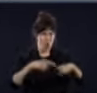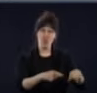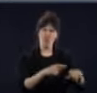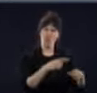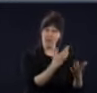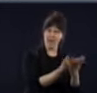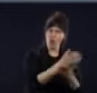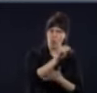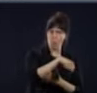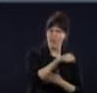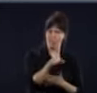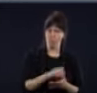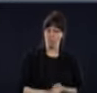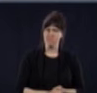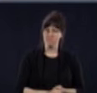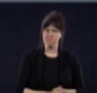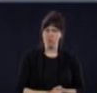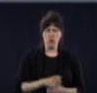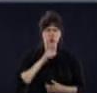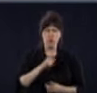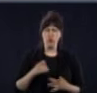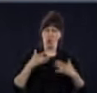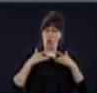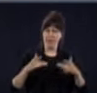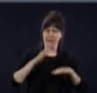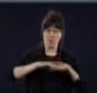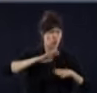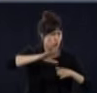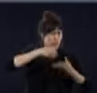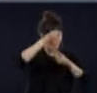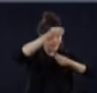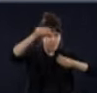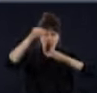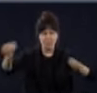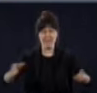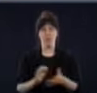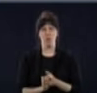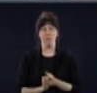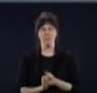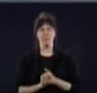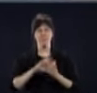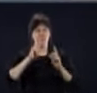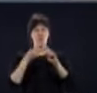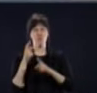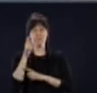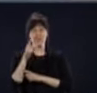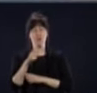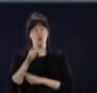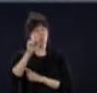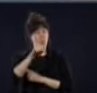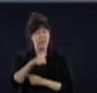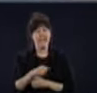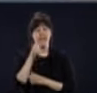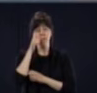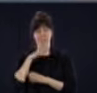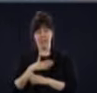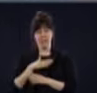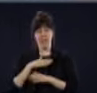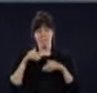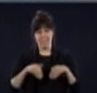avis, puis d'être très transparent sur les informations qu'on vous donne. En sous-question. Oui. Mesdames les ministres, dans les régions que vous